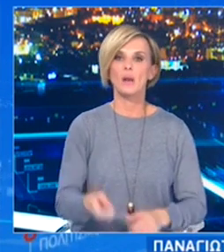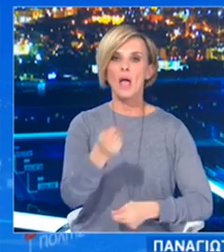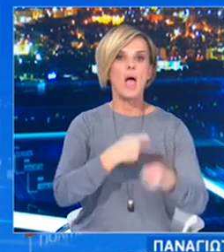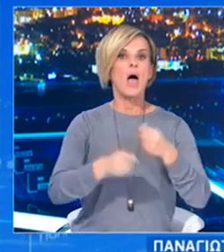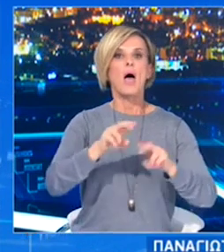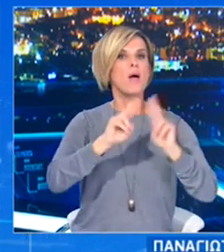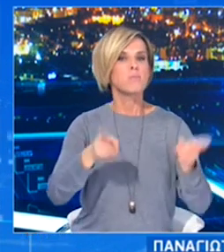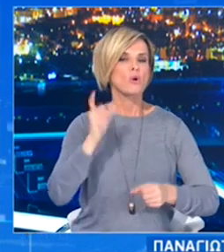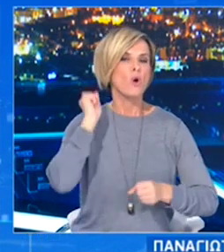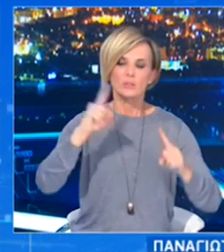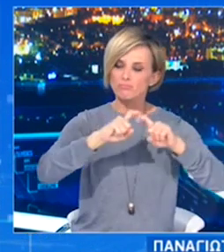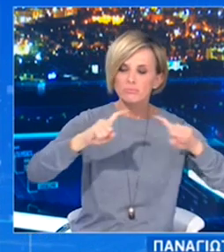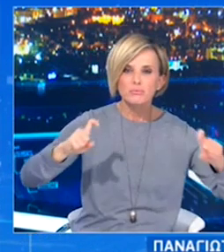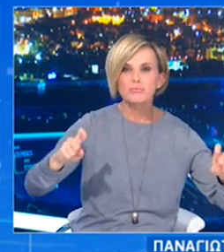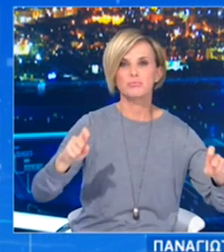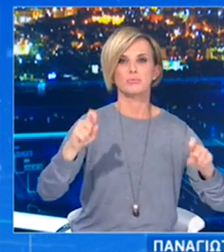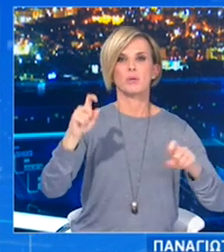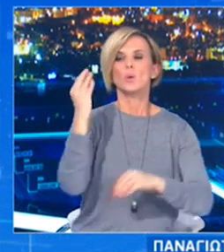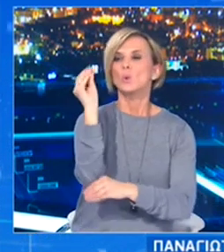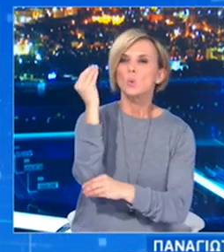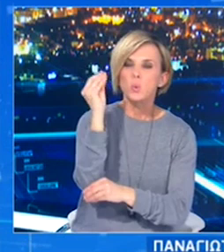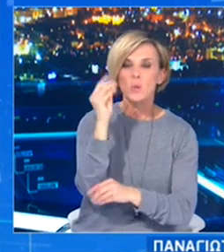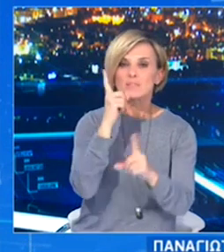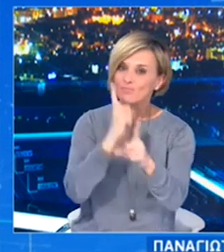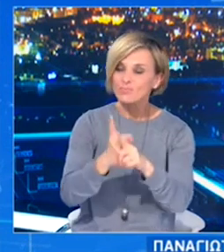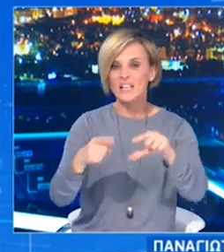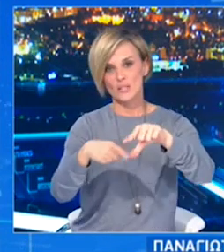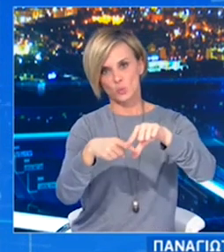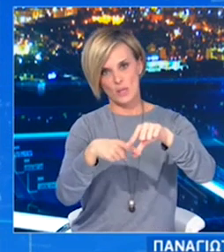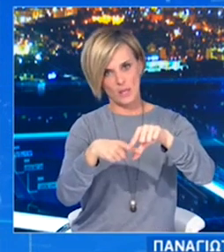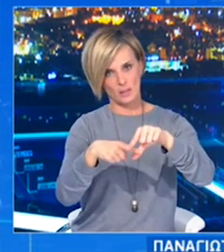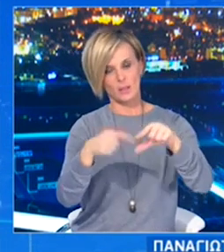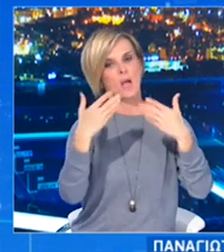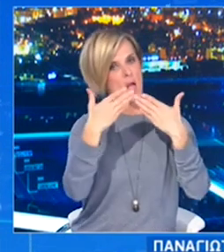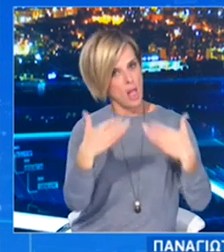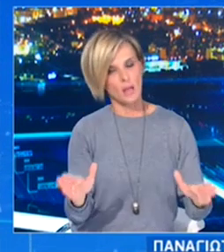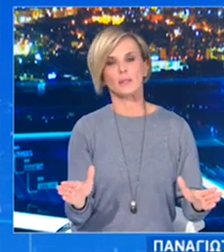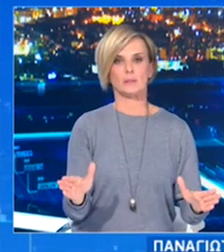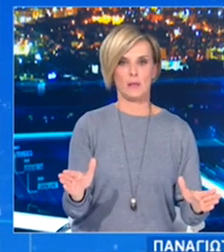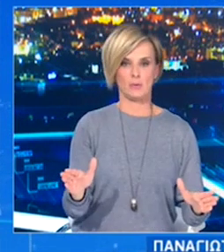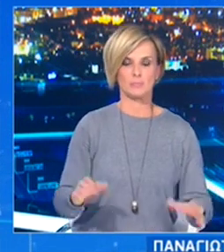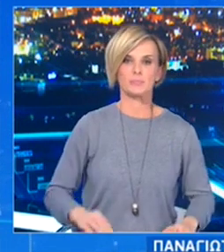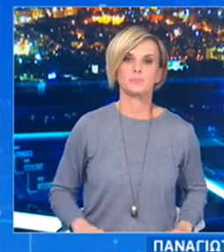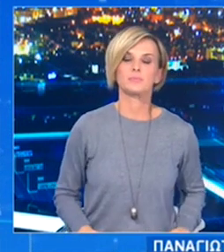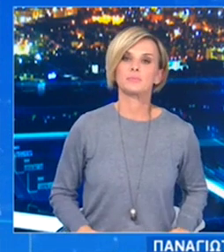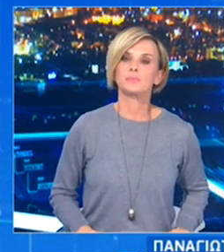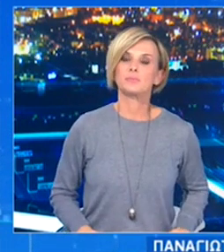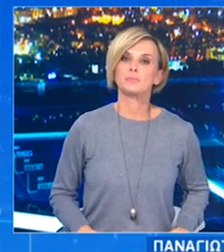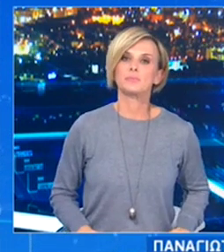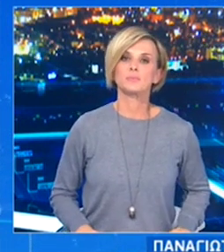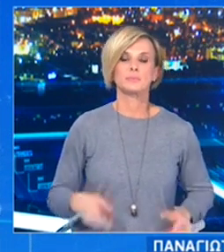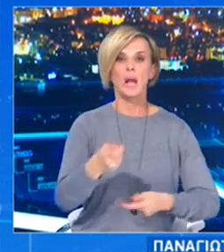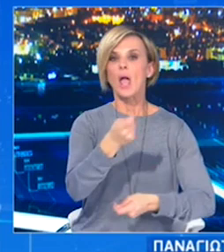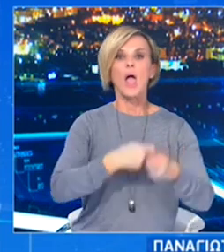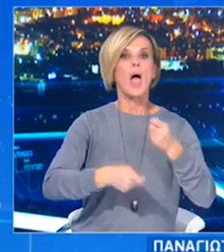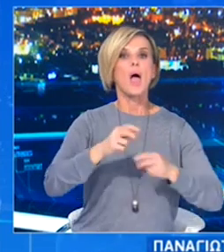εορταστικών ειδών γενικά με κωδικό αριθμό δραστηριότητας 47656706 και Λιανικό